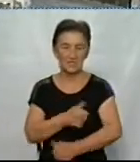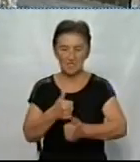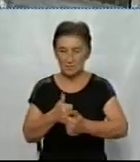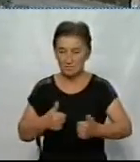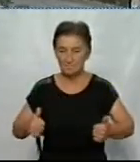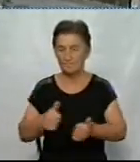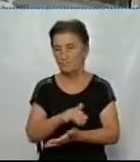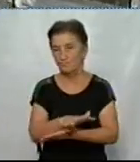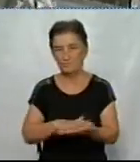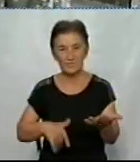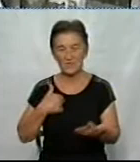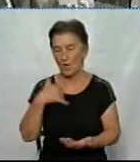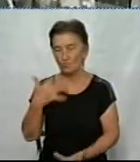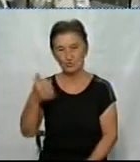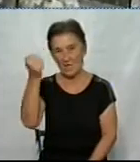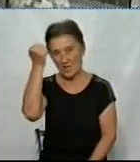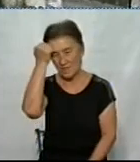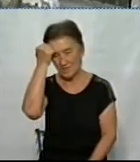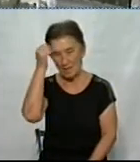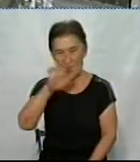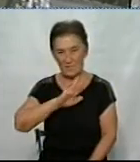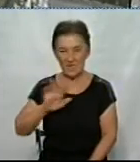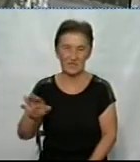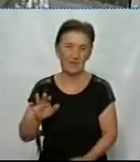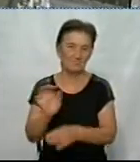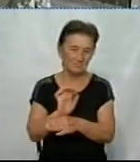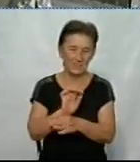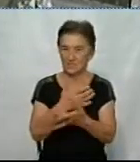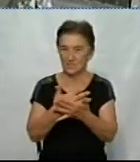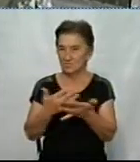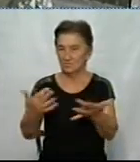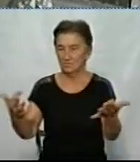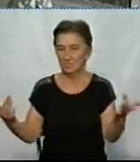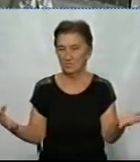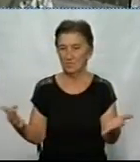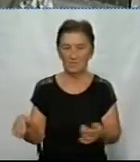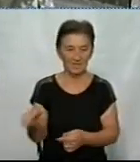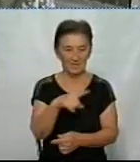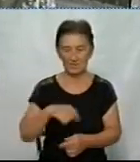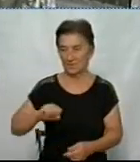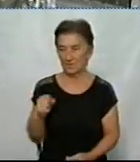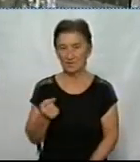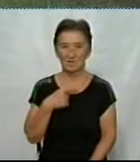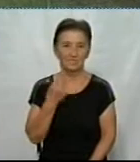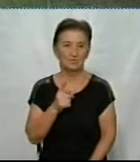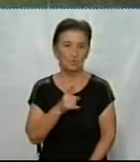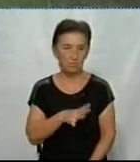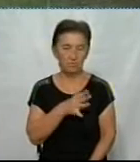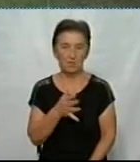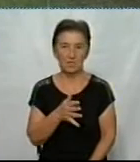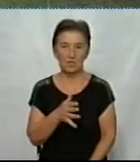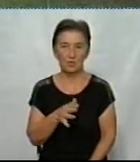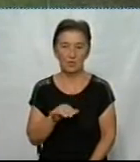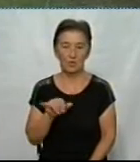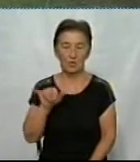Далі, вже, якщо чесно не пам'ятаю, там Газель була, і товариші говорили, що БТР вроді був. У них